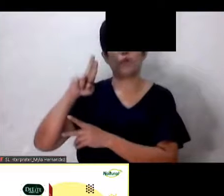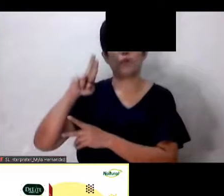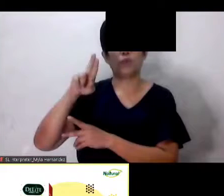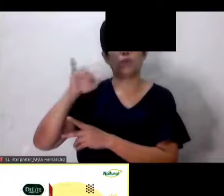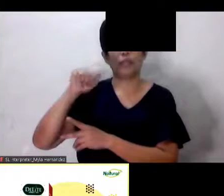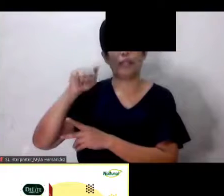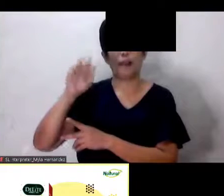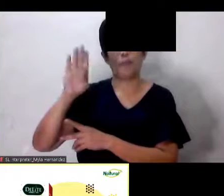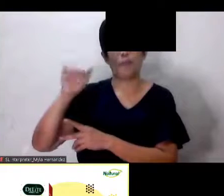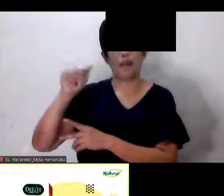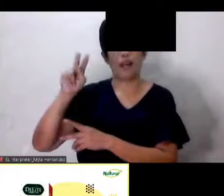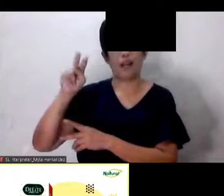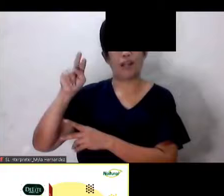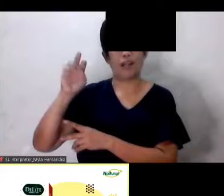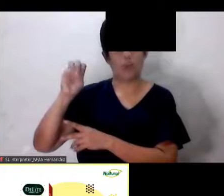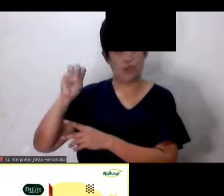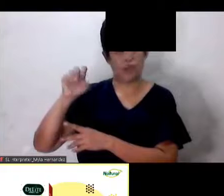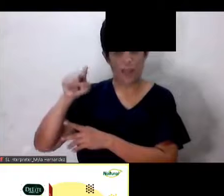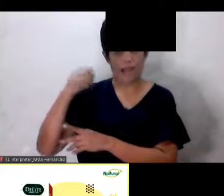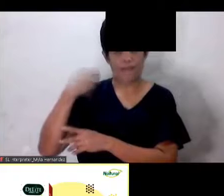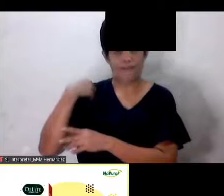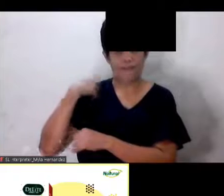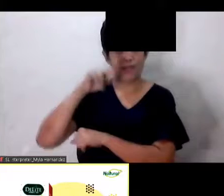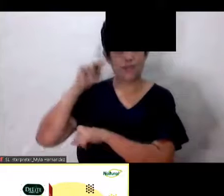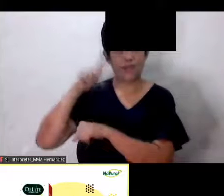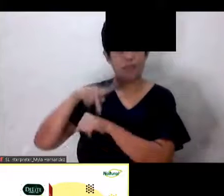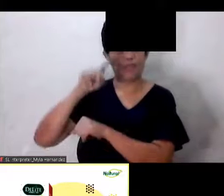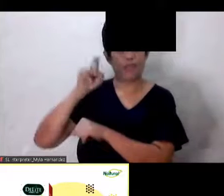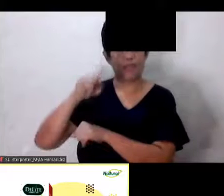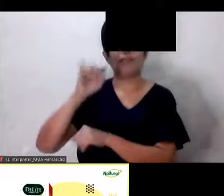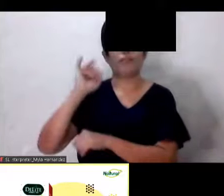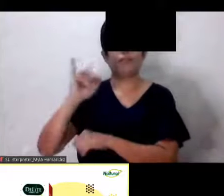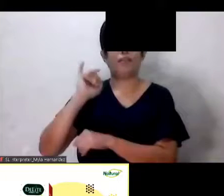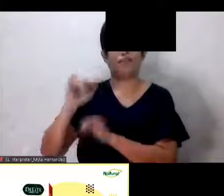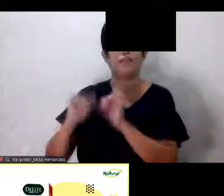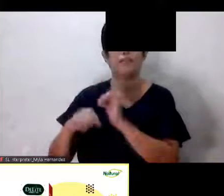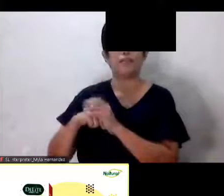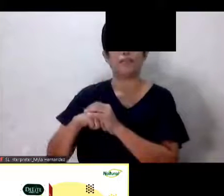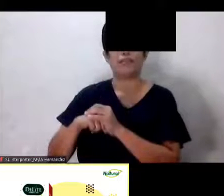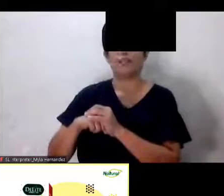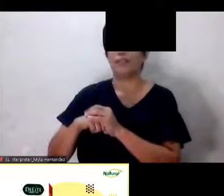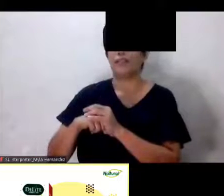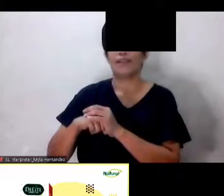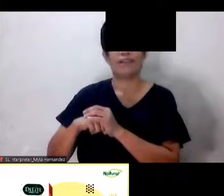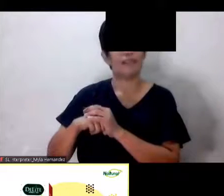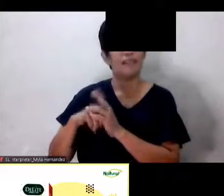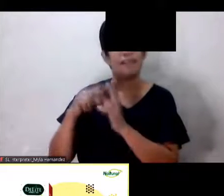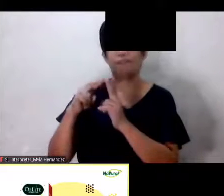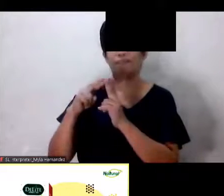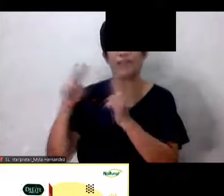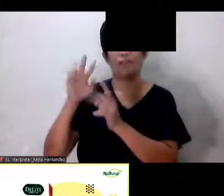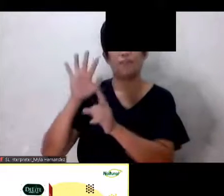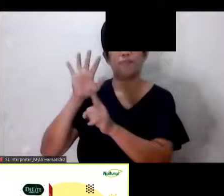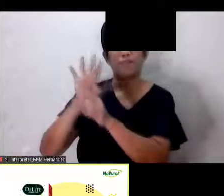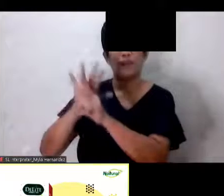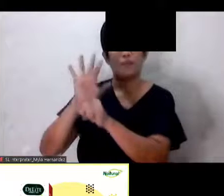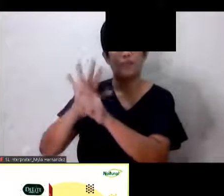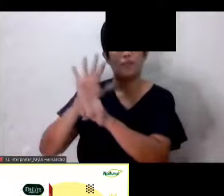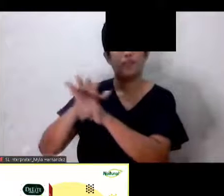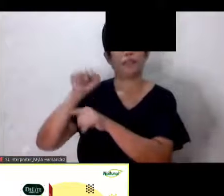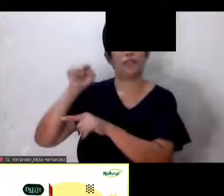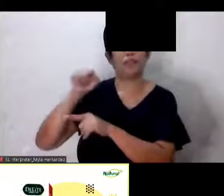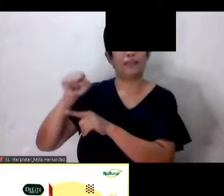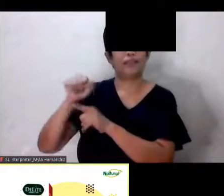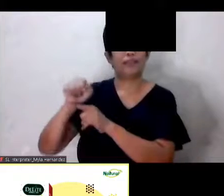Guya Bano may Guya Bano rin sa Pilipinas sabi ko meron po sabi niya napaka popular niyan sa kanyang bansa